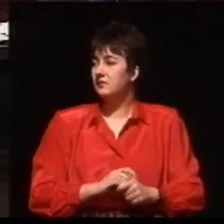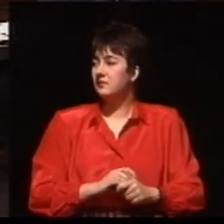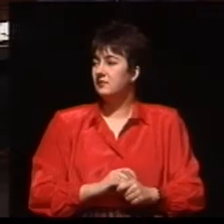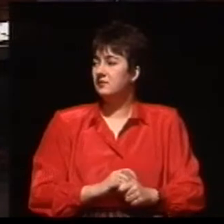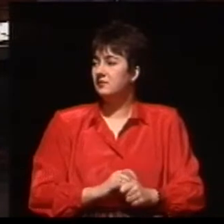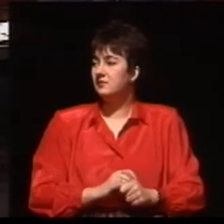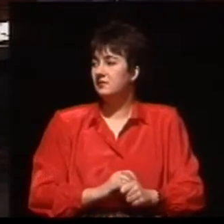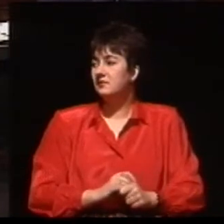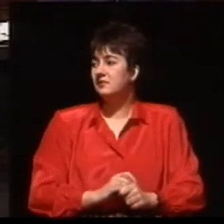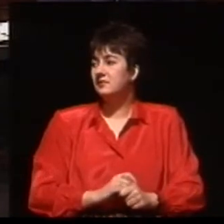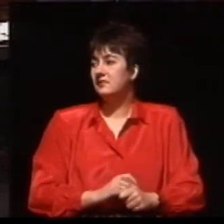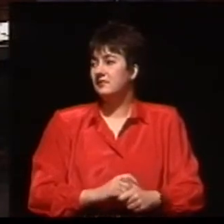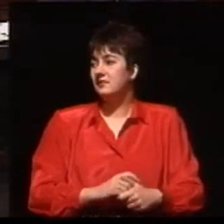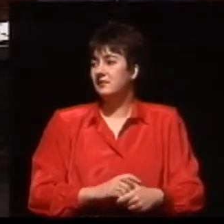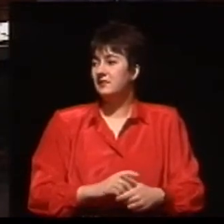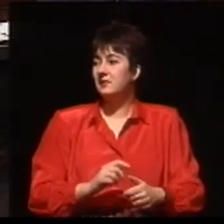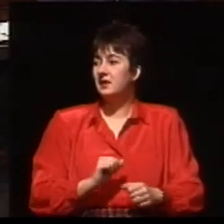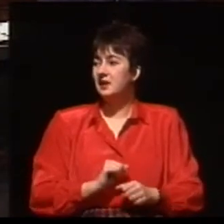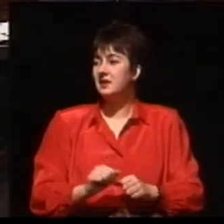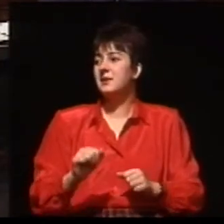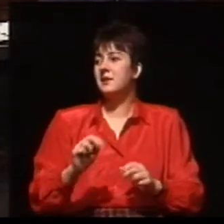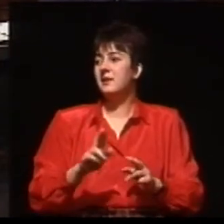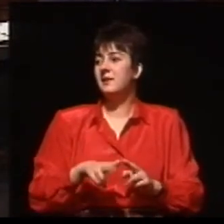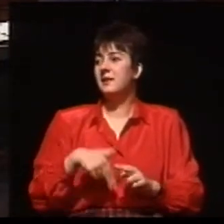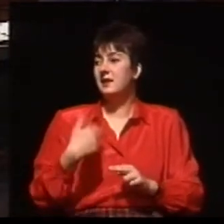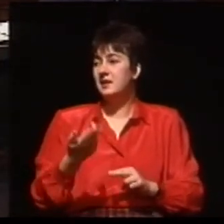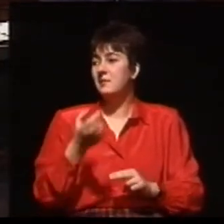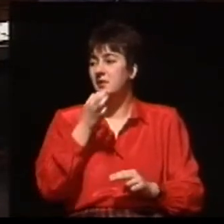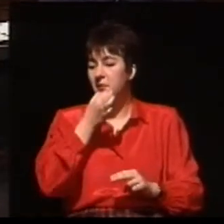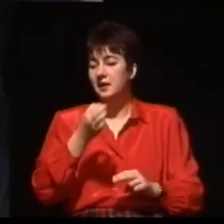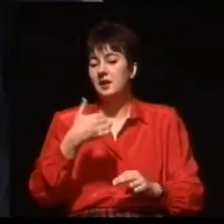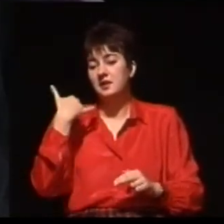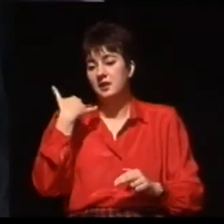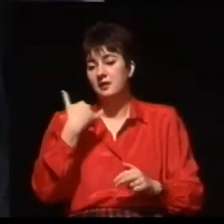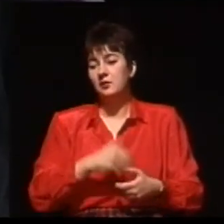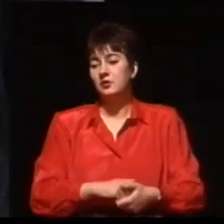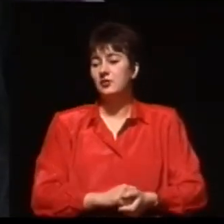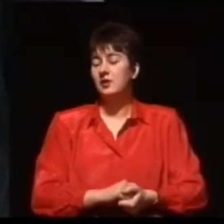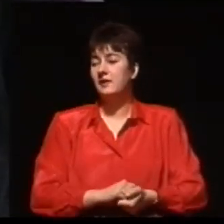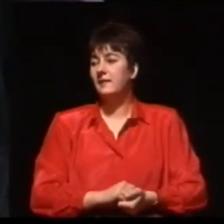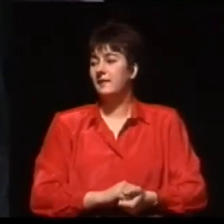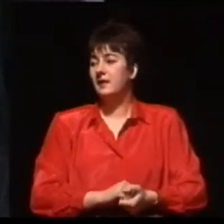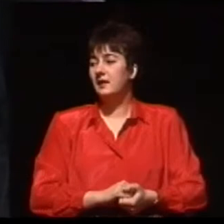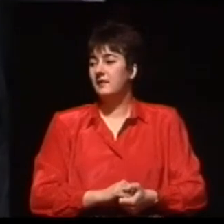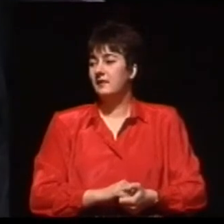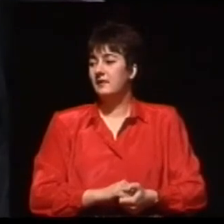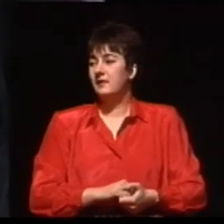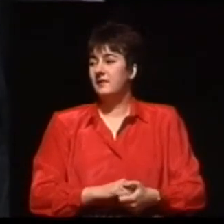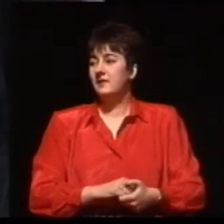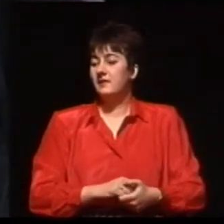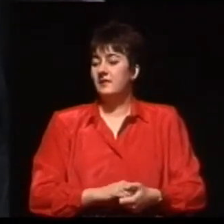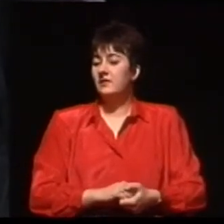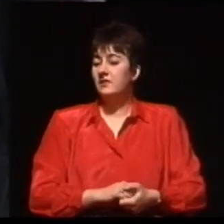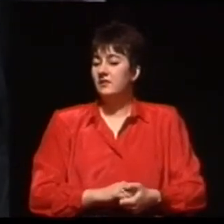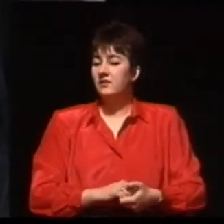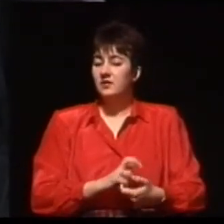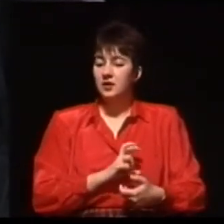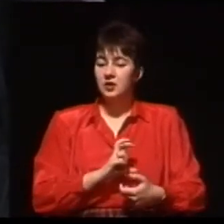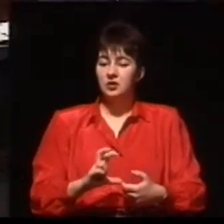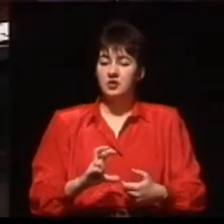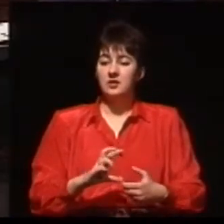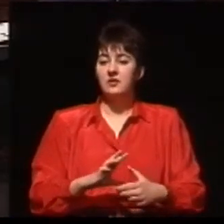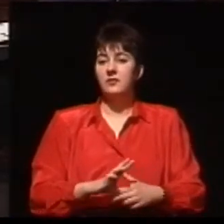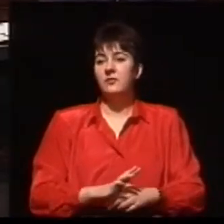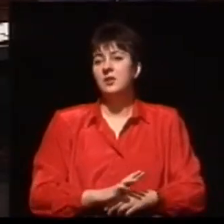procesów chorobowych. Dziękuję bardzo za pytanie. Kolejne pytanie od telewizja. Bardzo proszę. Dzień doktor. Ja mam z kolei takie pytanie. Czy w momencie, kiedy